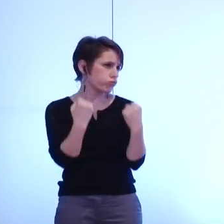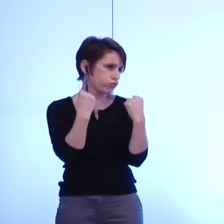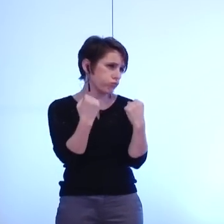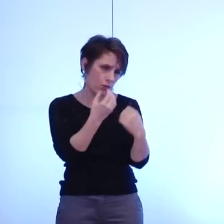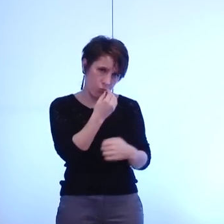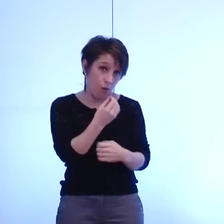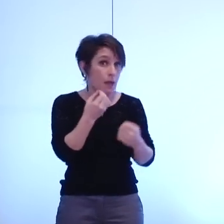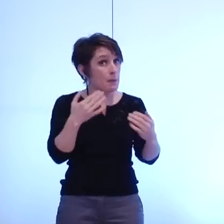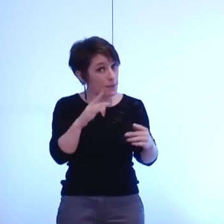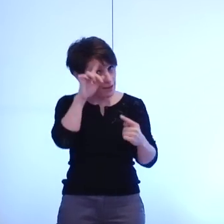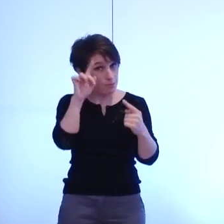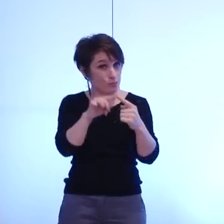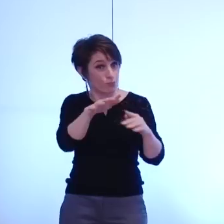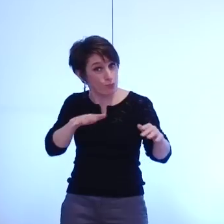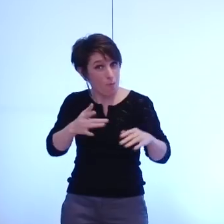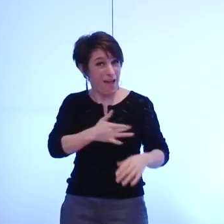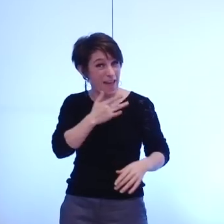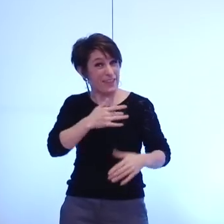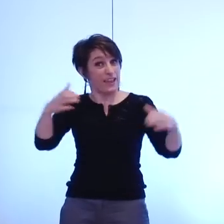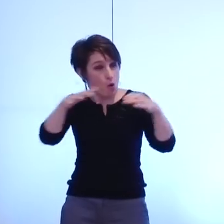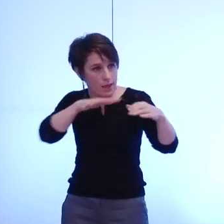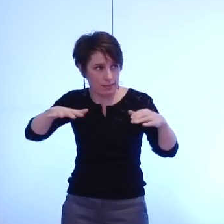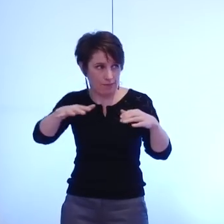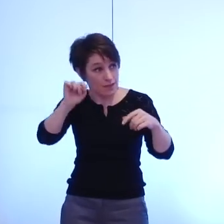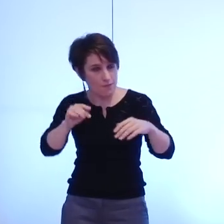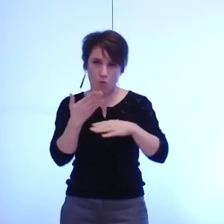parce que c'est comme ça qu'on redonnera du sens à la politique